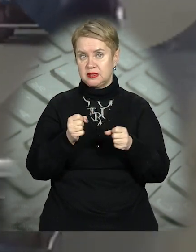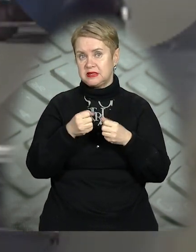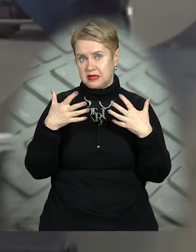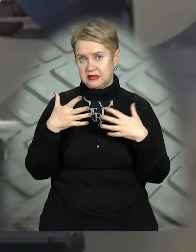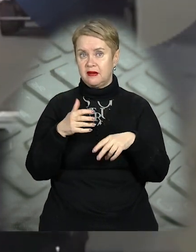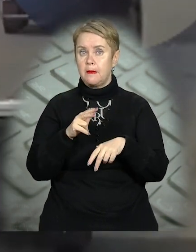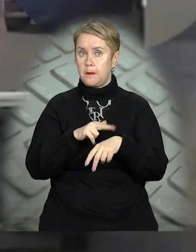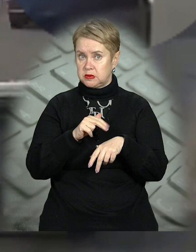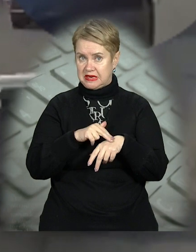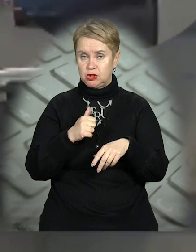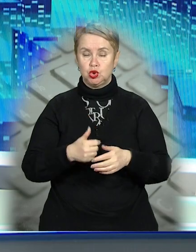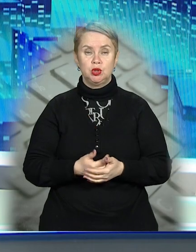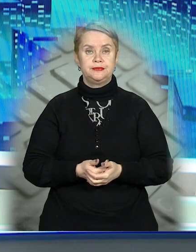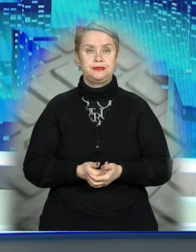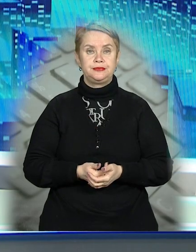'ясовуватимуть слідчі.